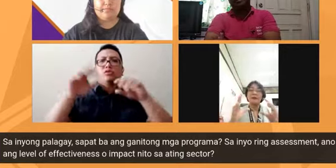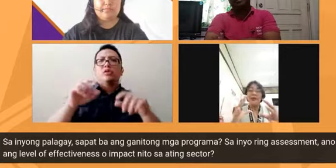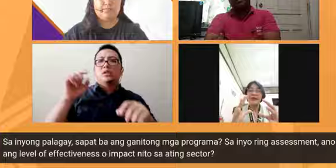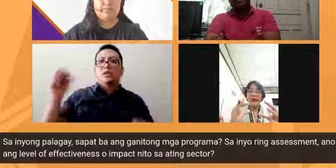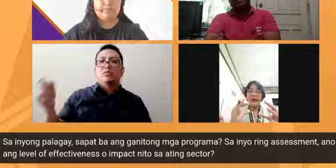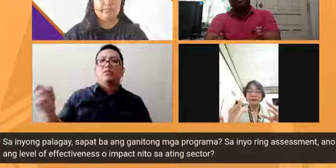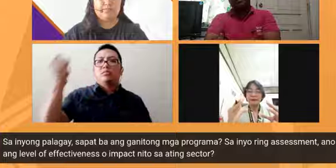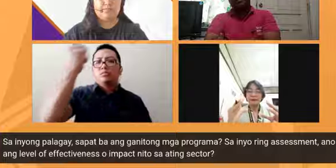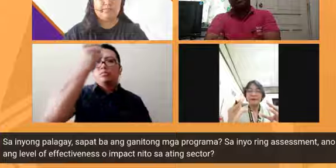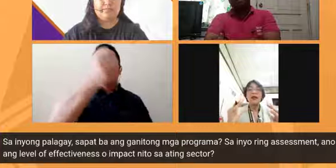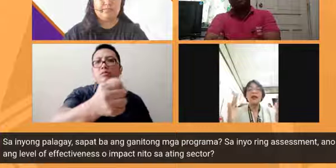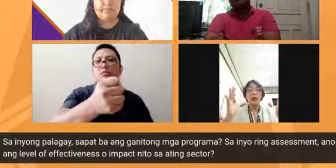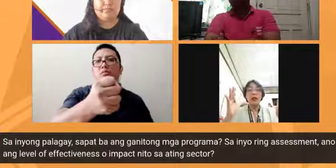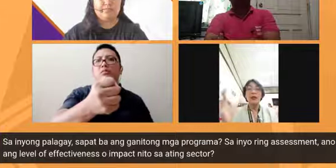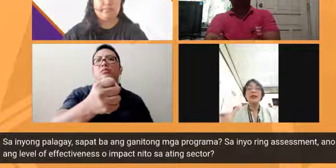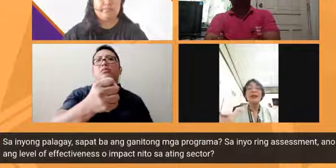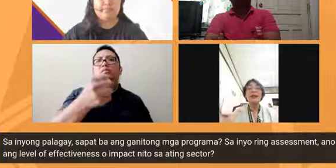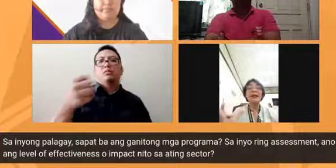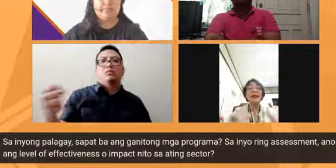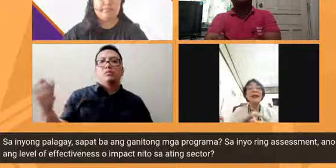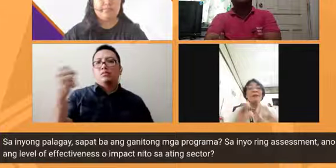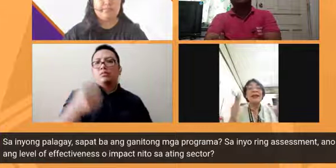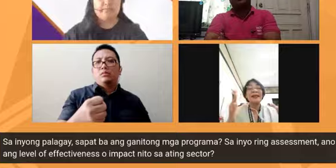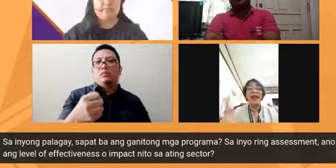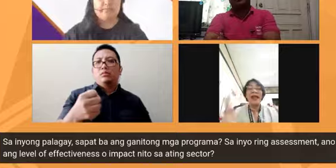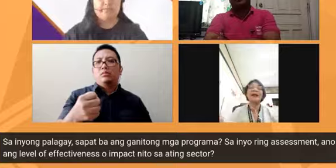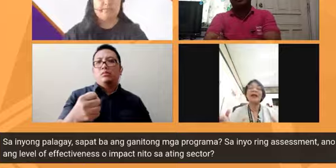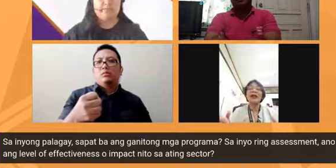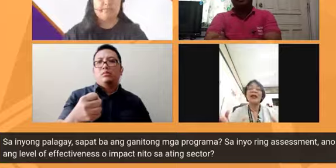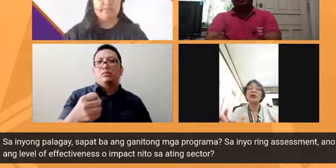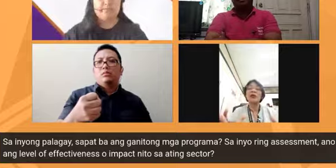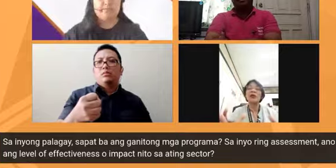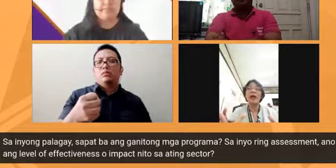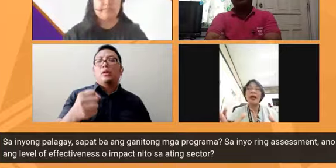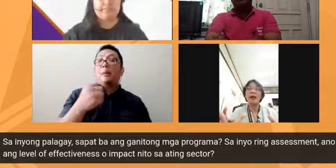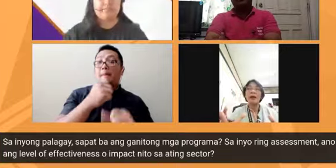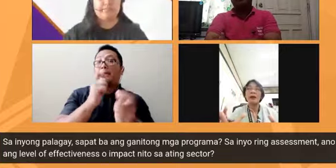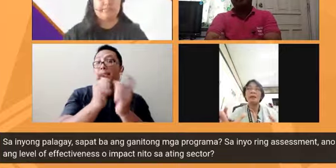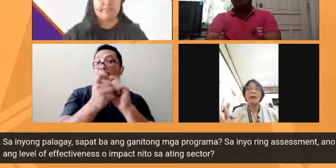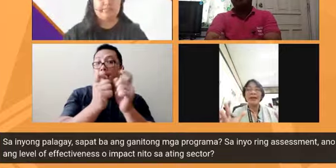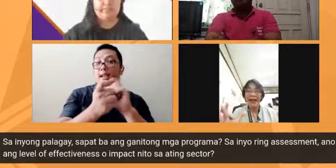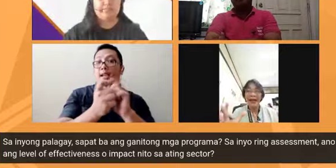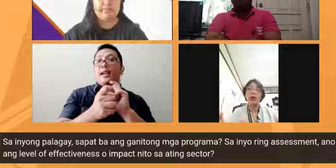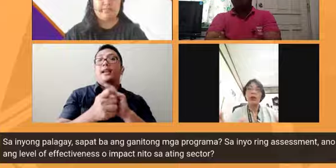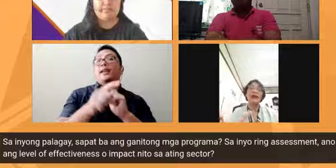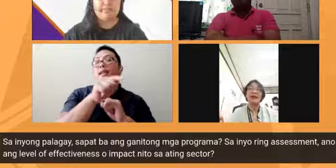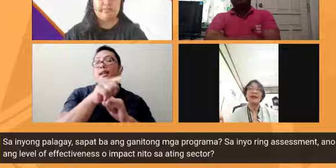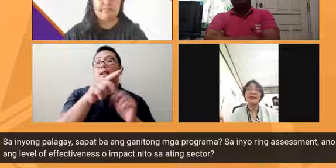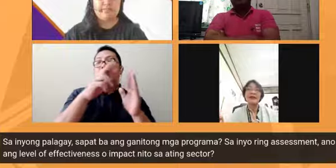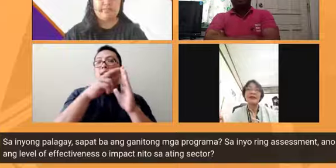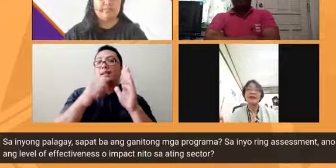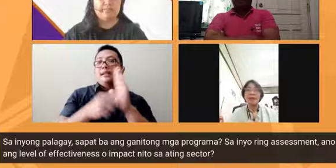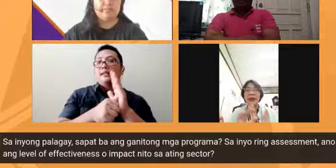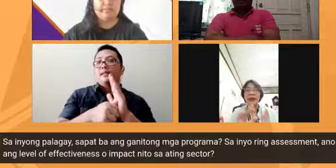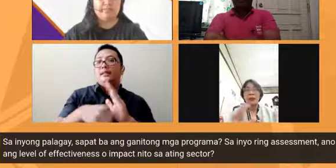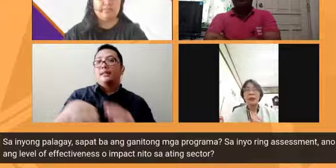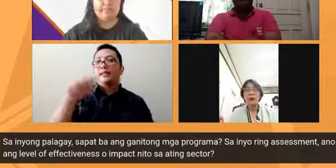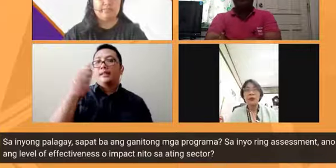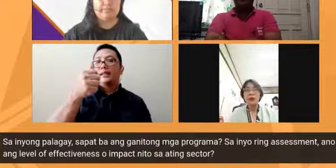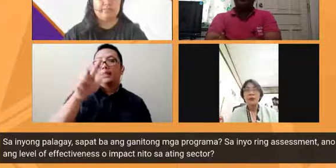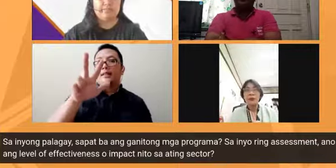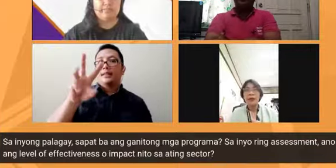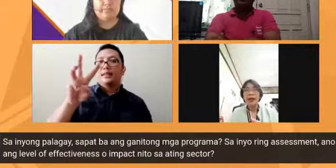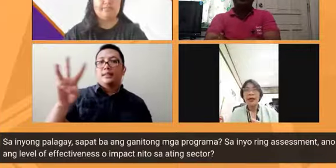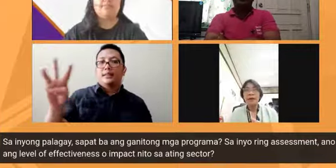dito sa pag inamiendahan itong Republic Act number 10366 number